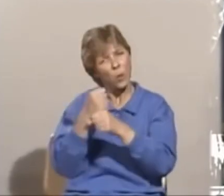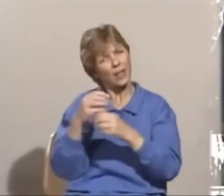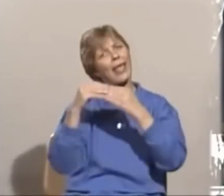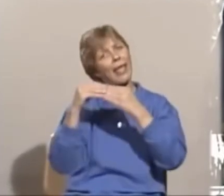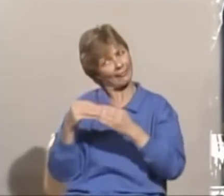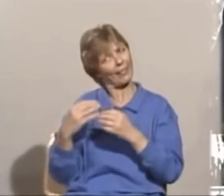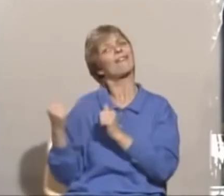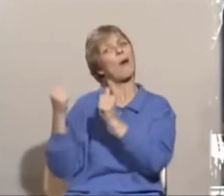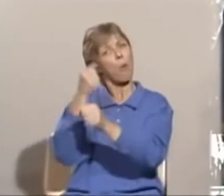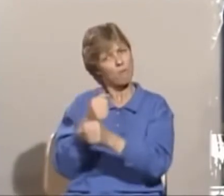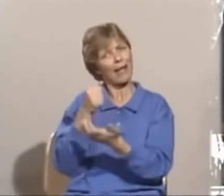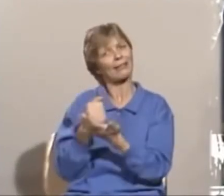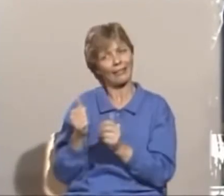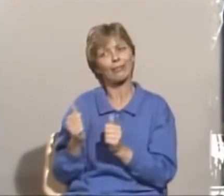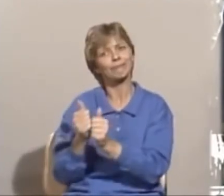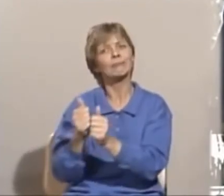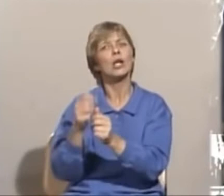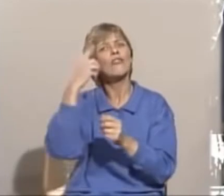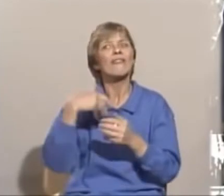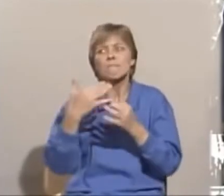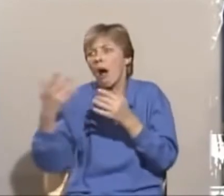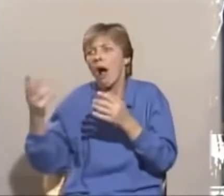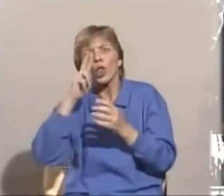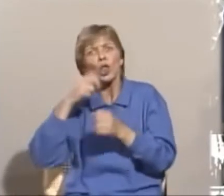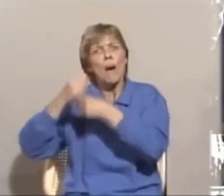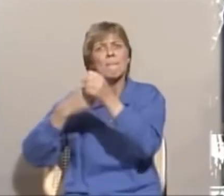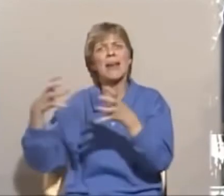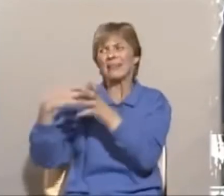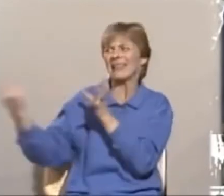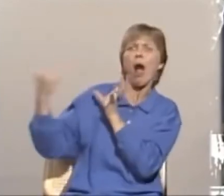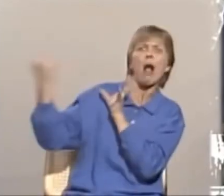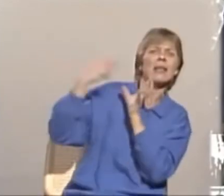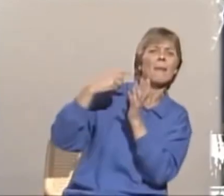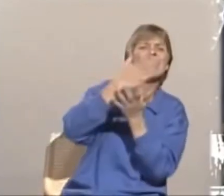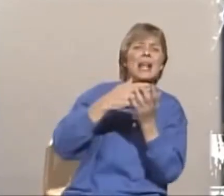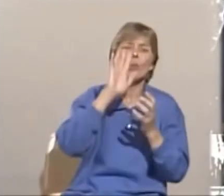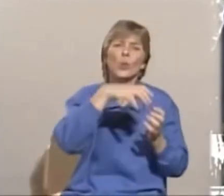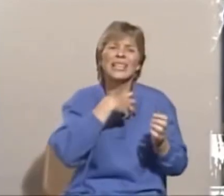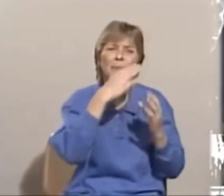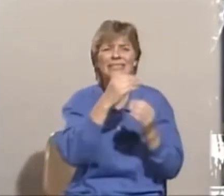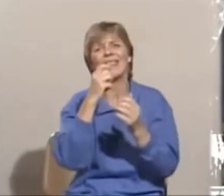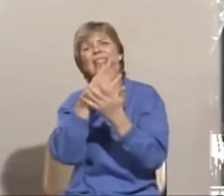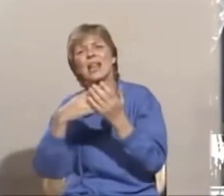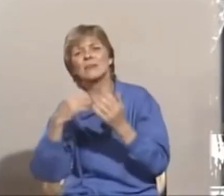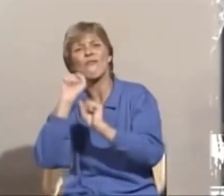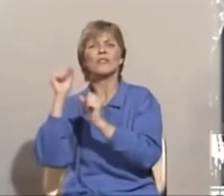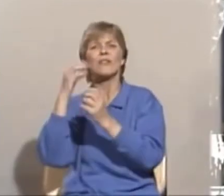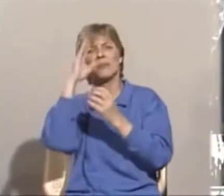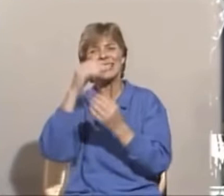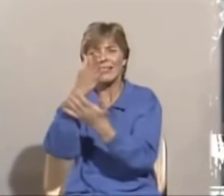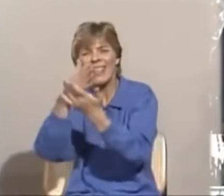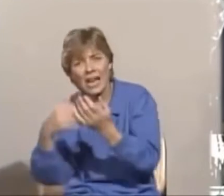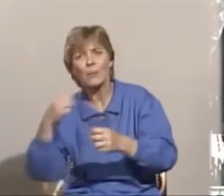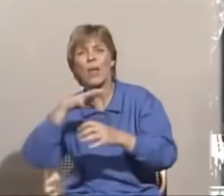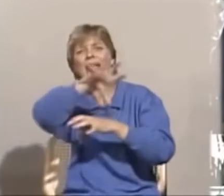igjen opprettet, så fikk vi en serie nye Arbeiderpartiangrepp dels på utenriksministeren, dels på forsvarsministeren, dels på hele regjeringens